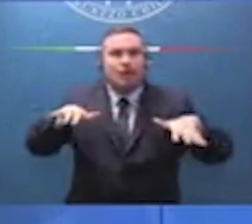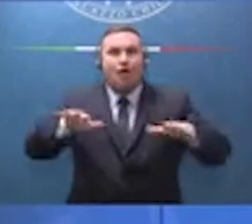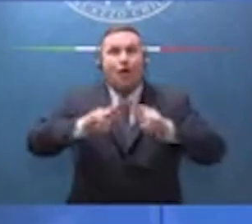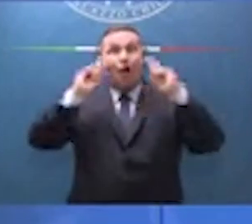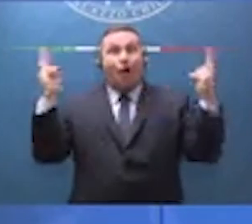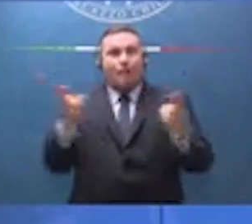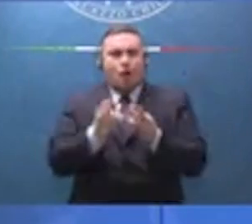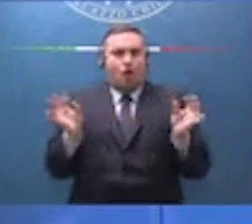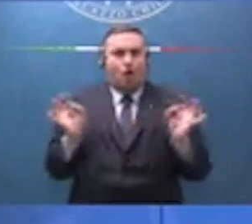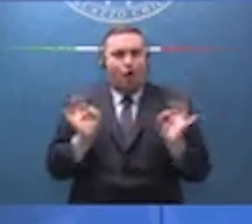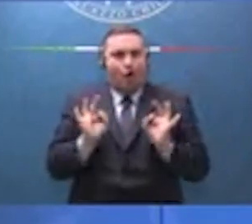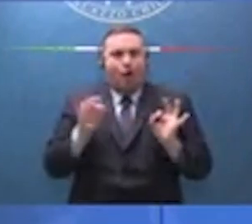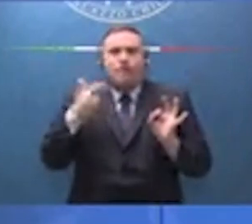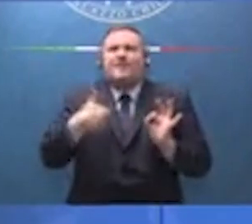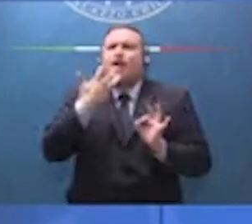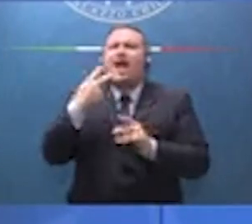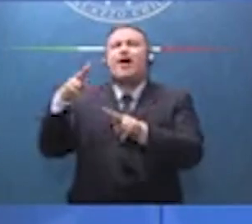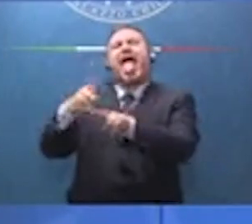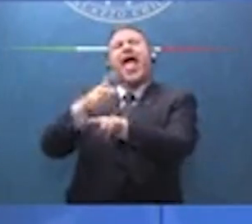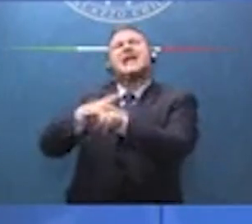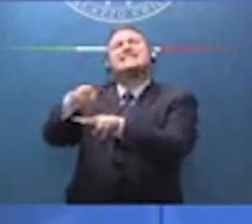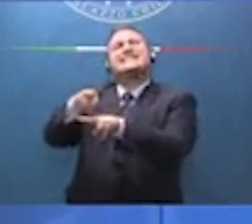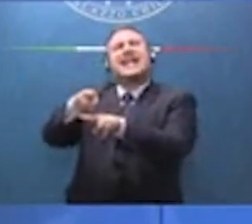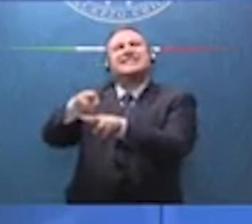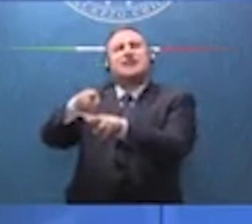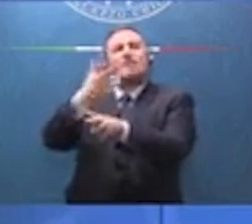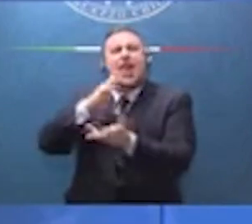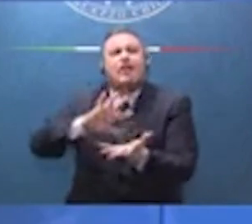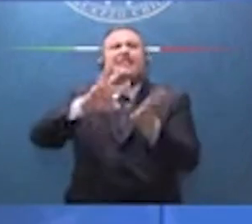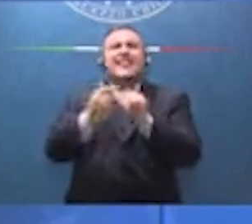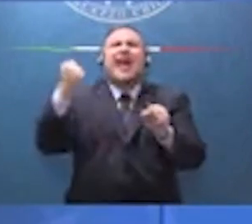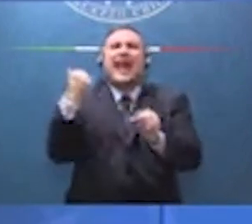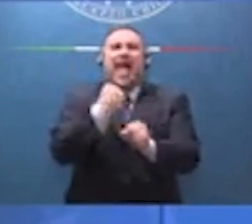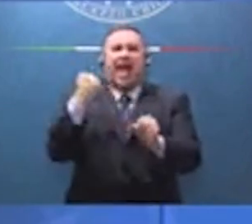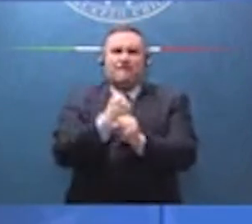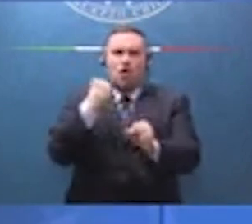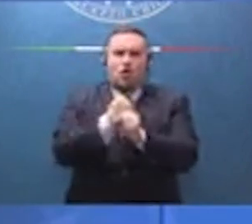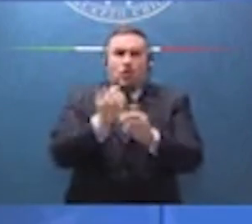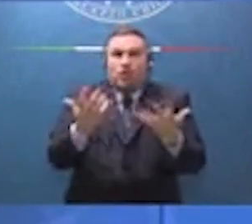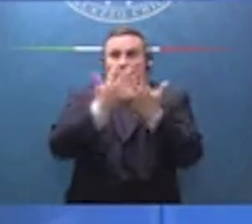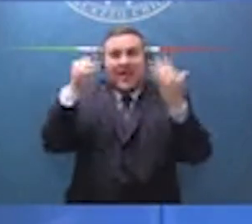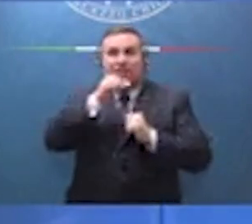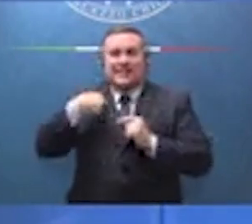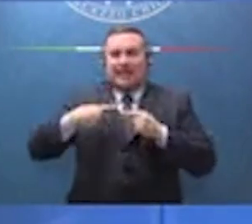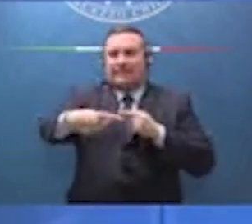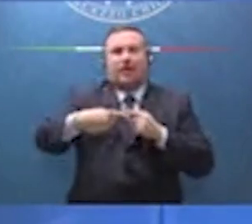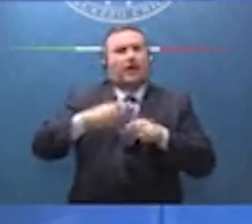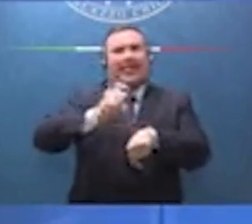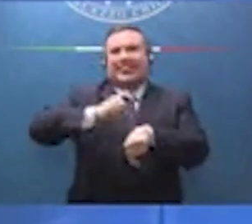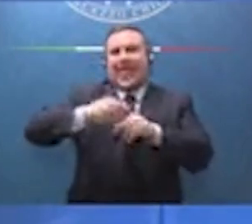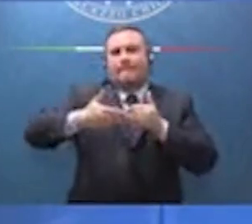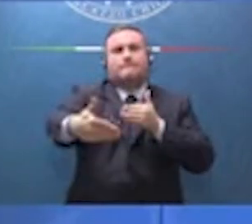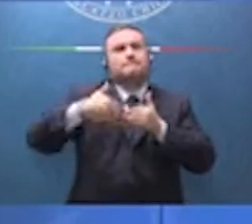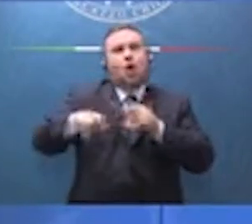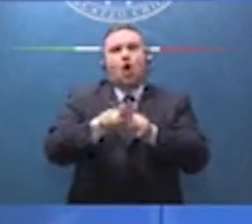trasformare l'assistenza in lavoro, ci siamo dati un periodo transitorio per accompagnare le nostre